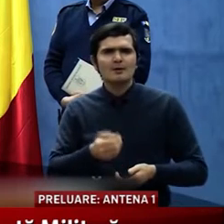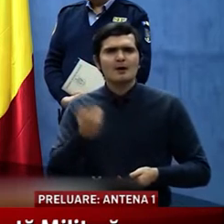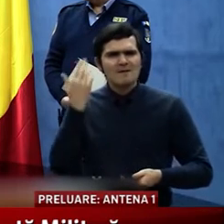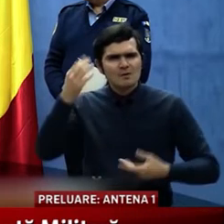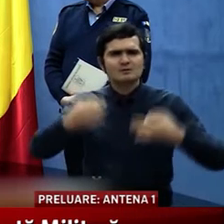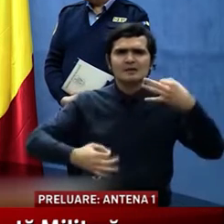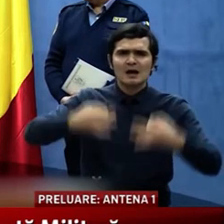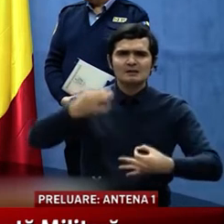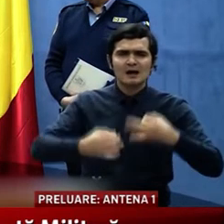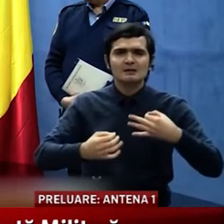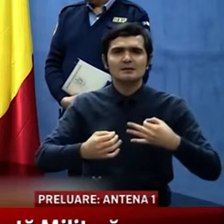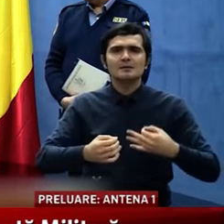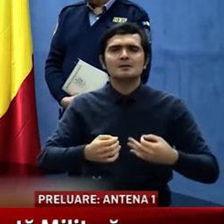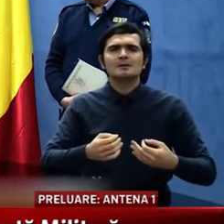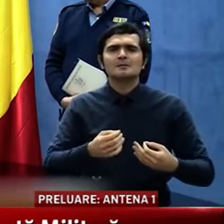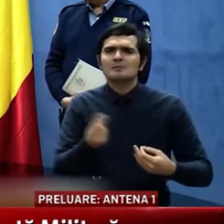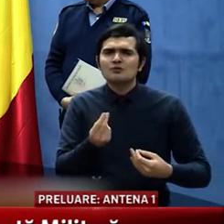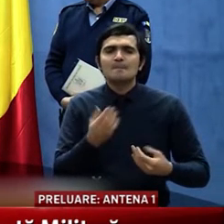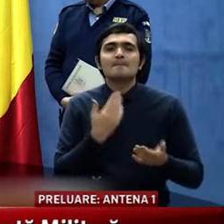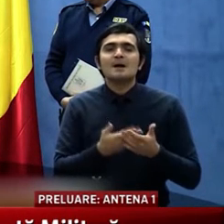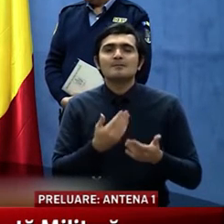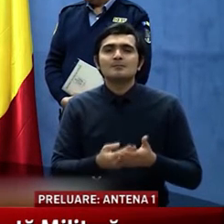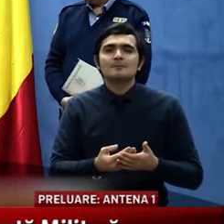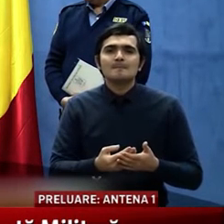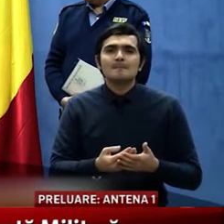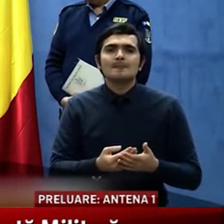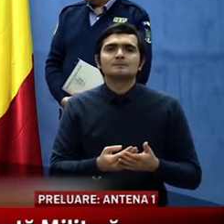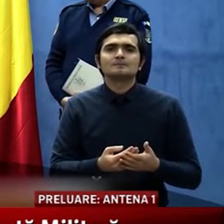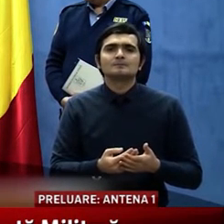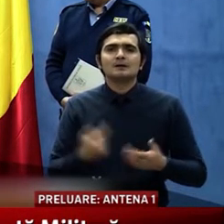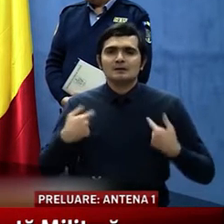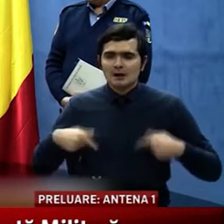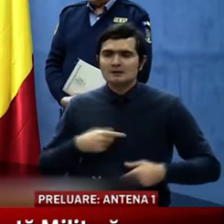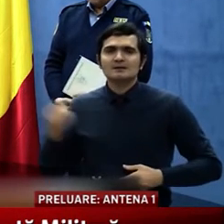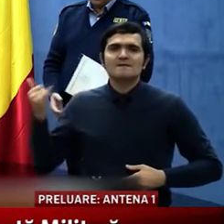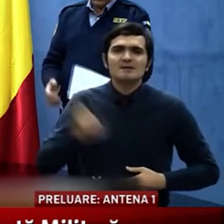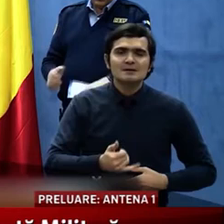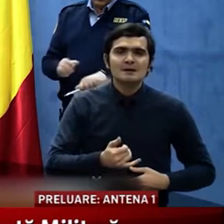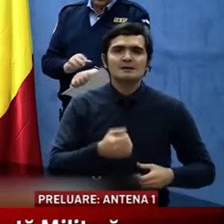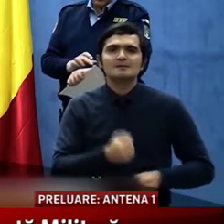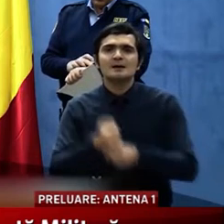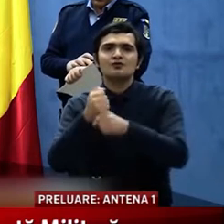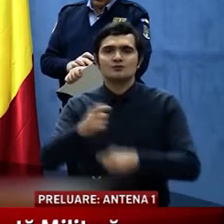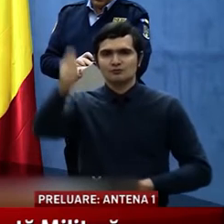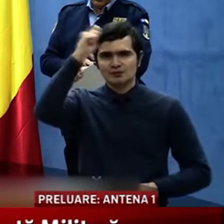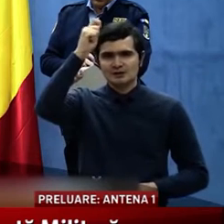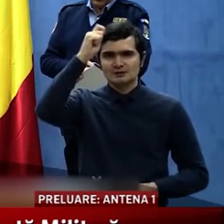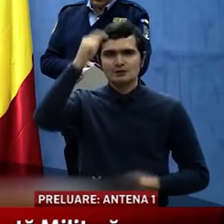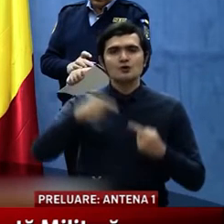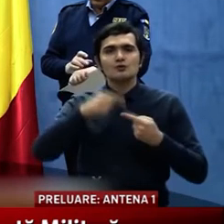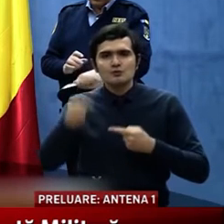analizat tocmai în avenii în sprijinul cetățenilor după